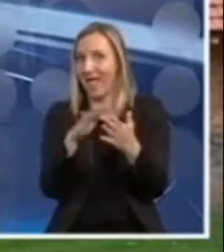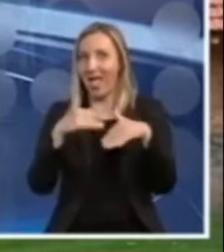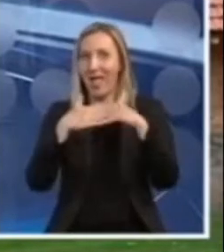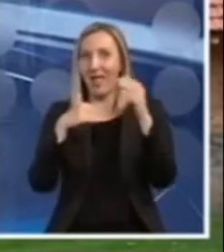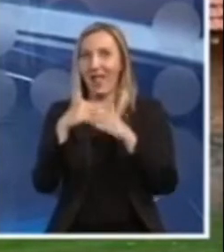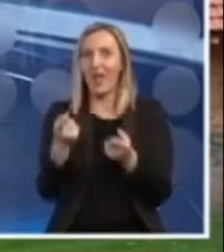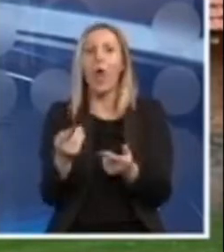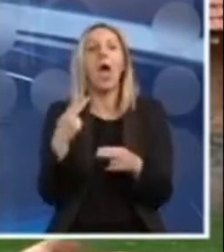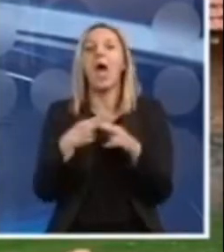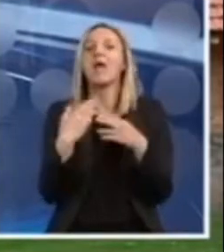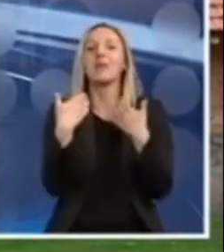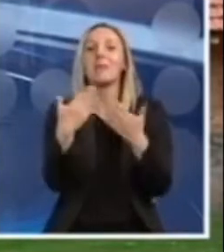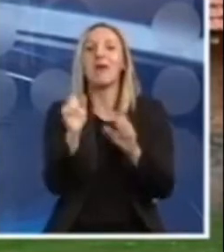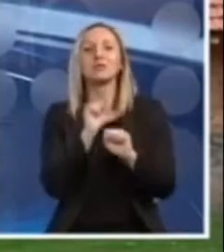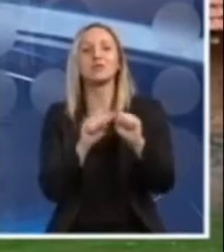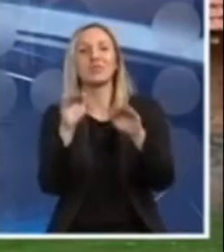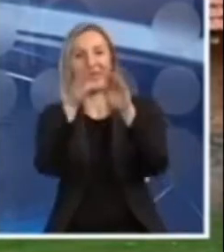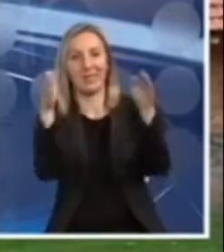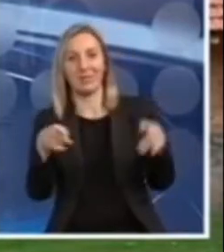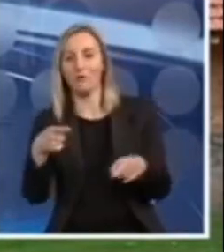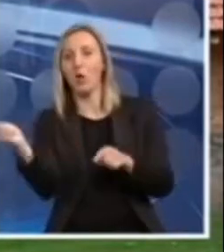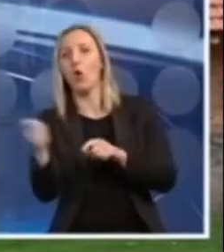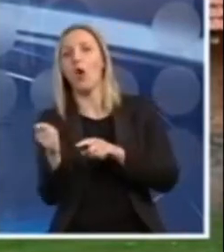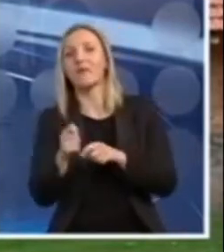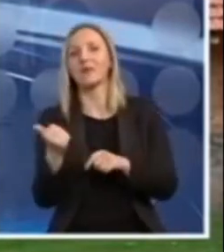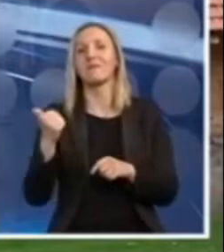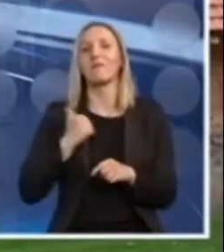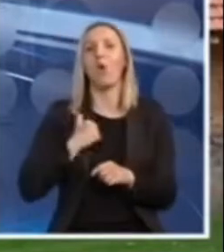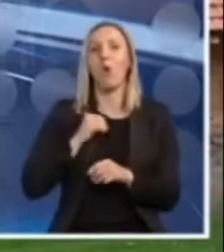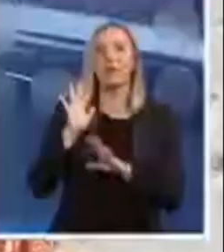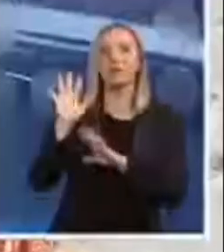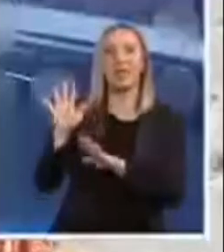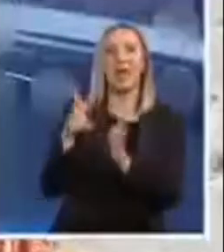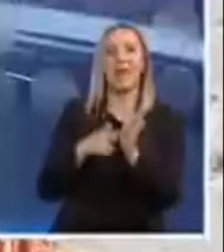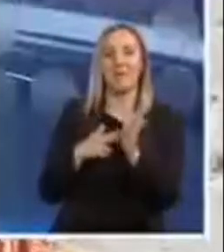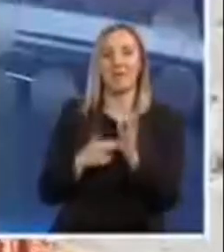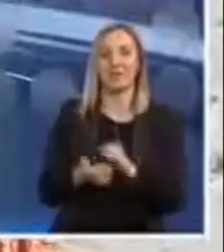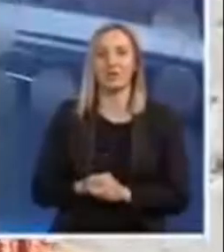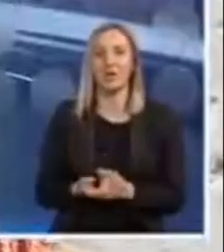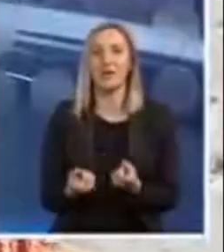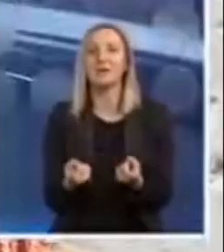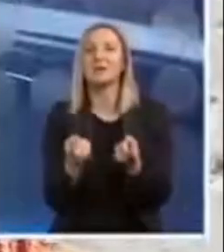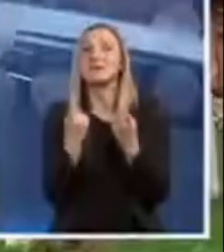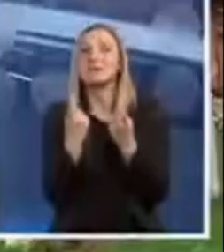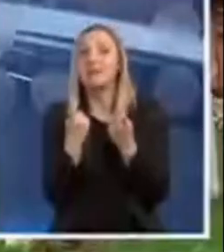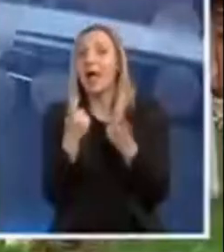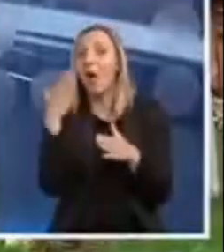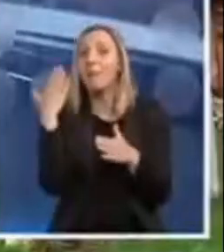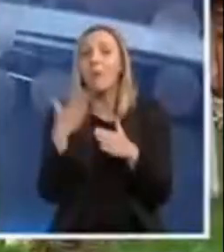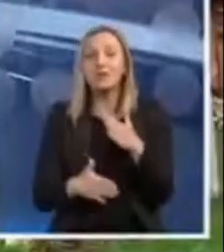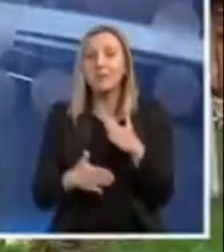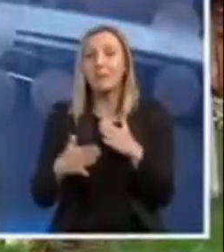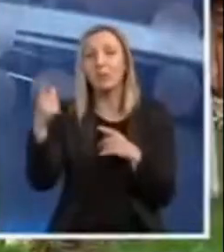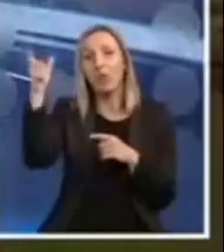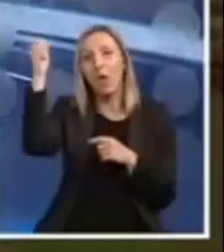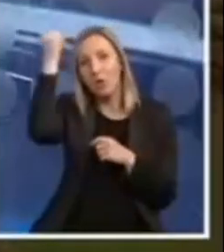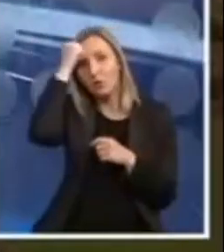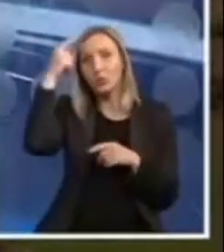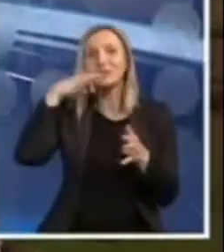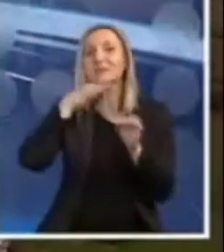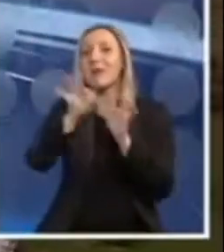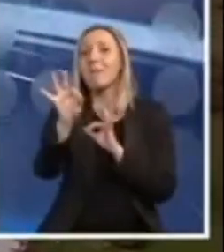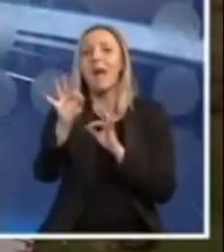će dobiti po štitovima koji su se ovdje kovali za vojske Nemanjiće. Selo su poslednji put Osmanlije zapalile